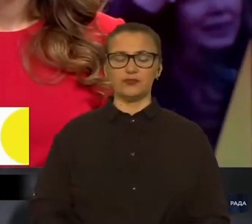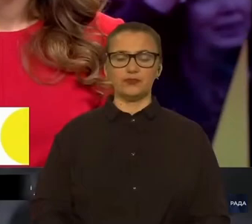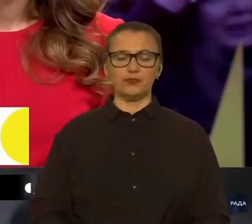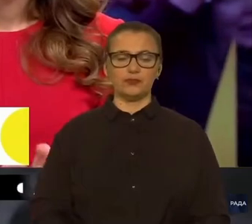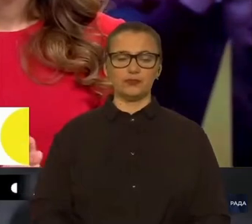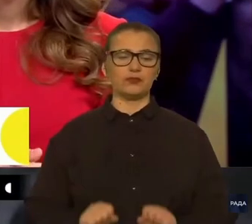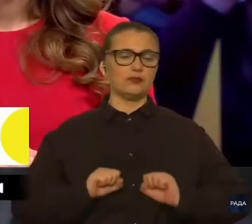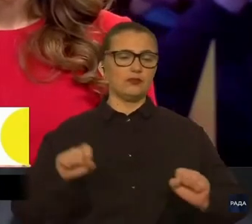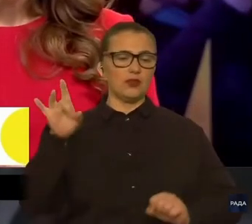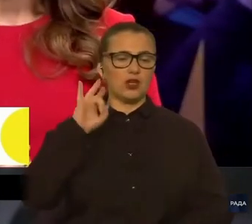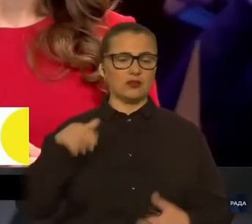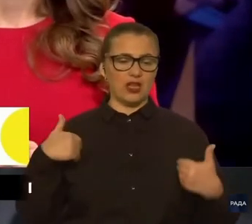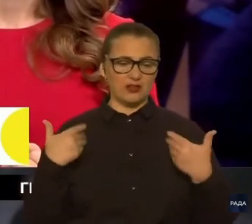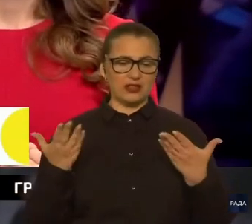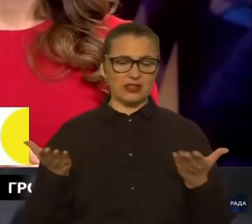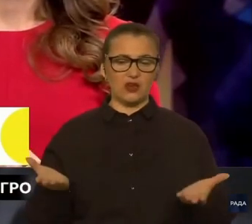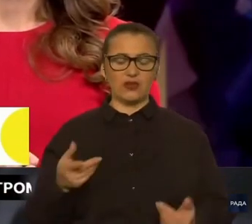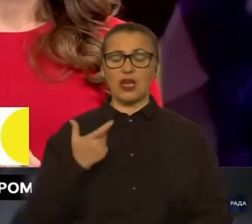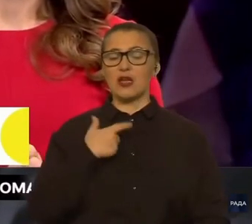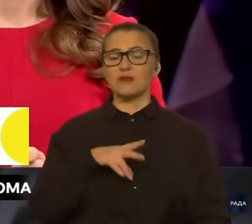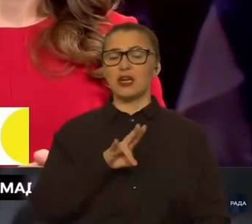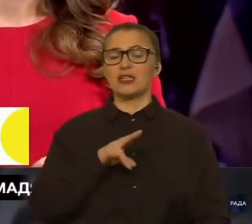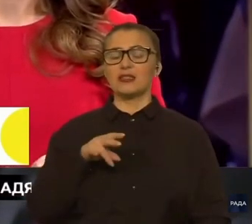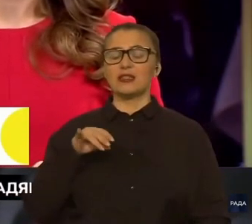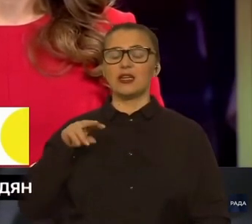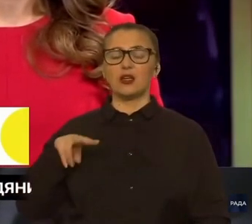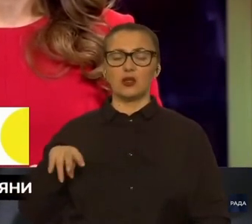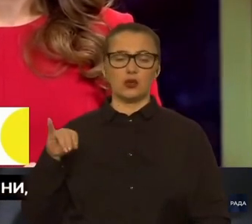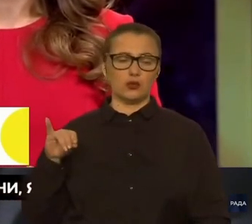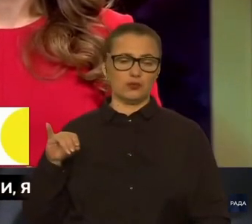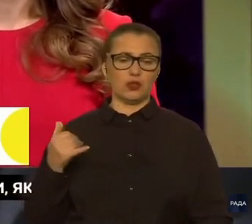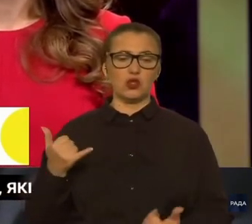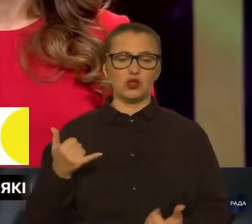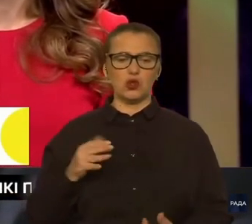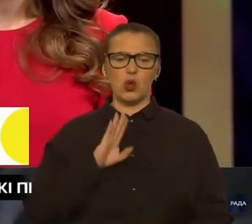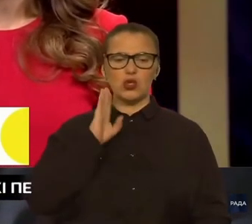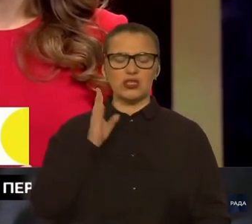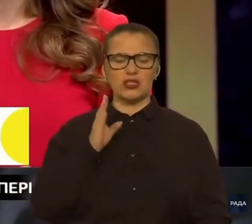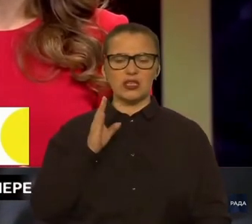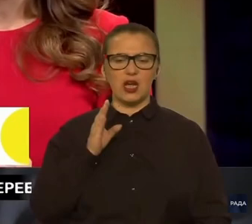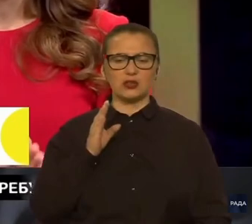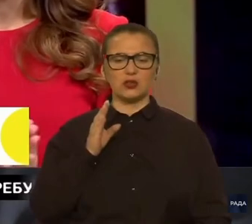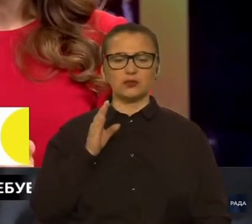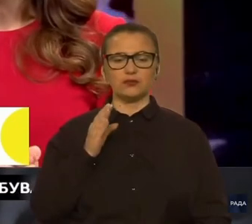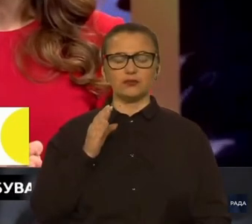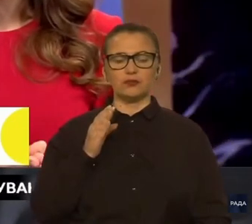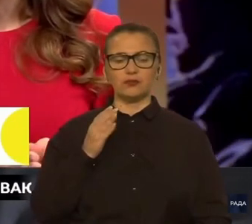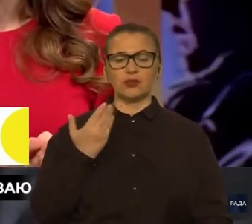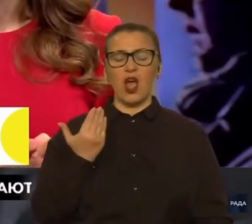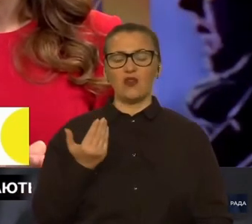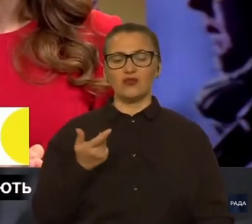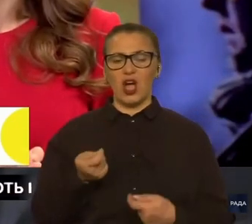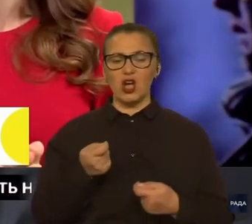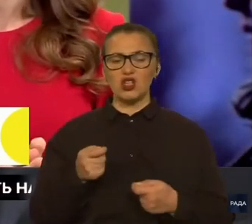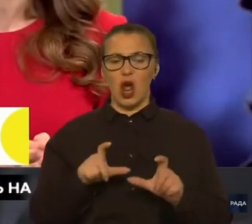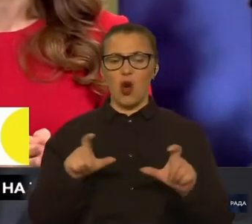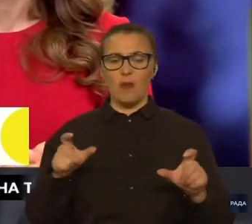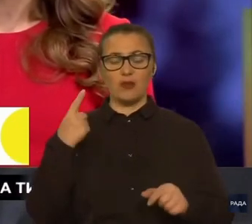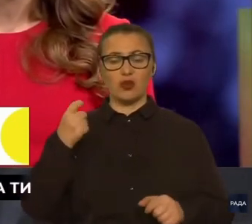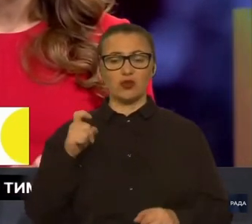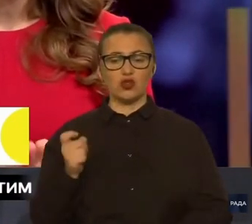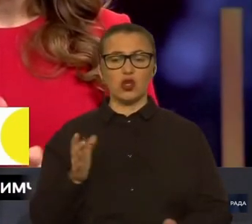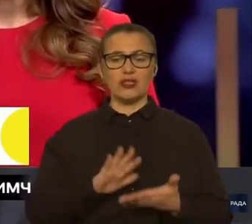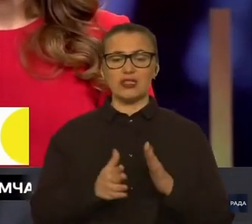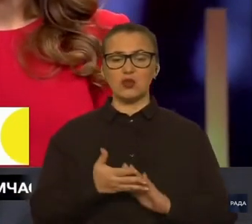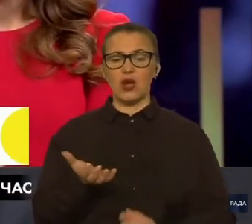Героям слава, вітаю вас! Пані Наталію, сьогодні зранку оперативне командування Південь у Фейсбук повідомило про те, що ситуація на Півдні